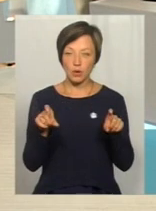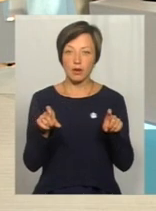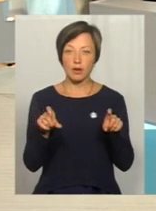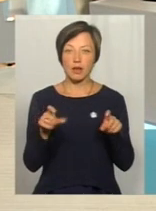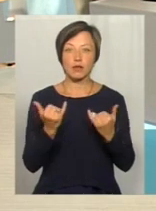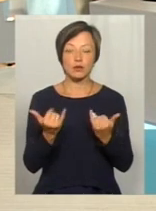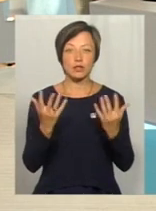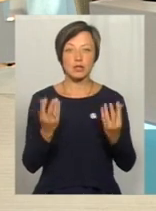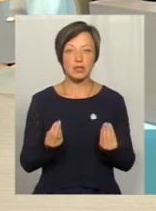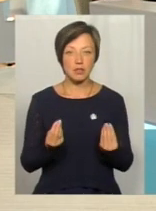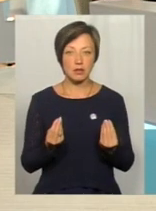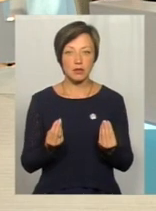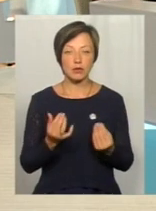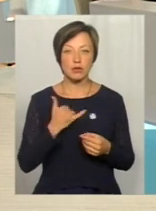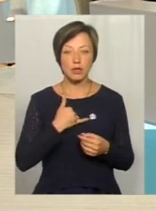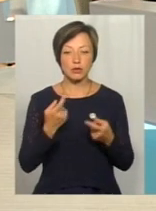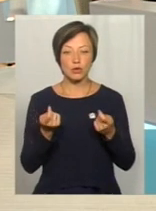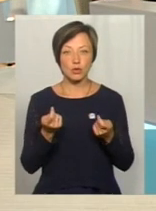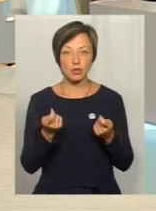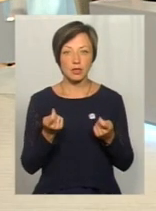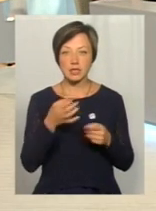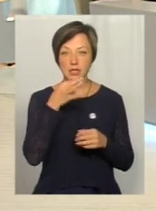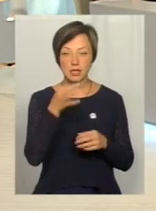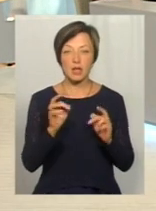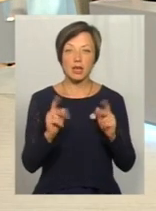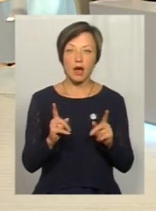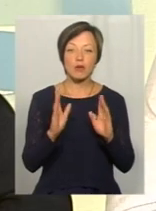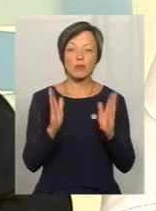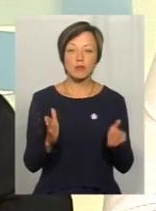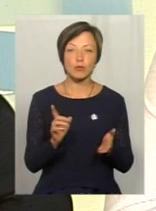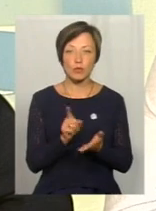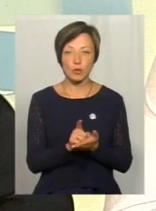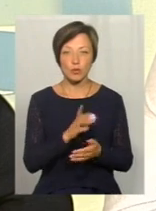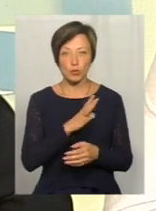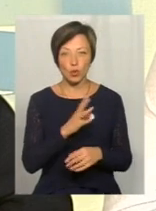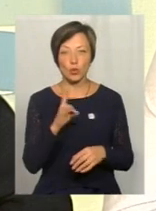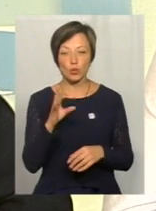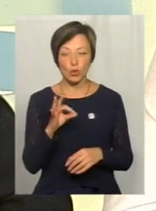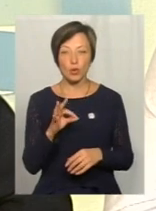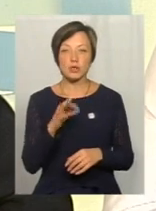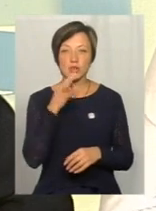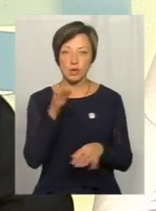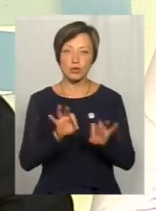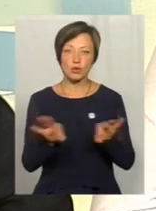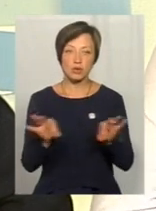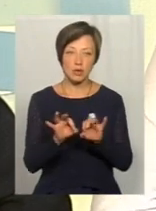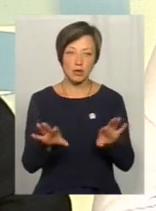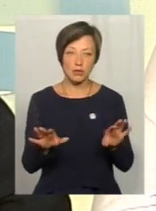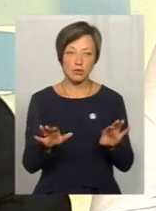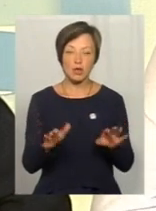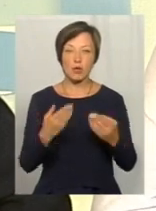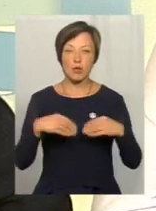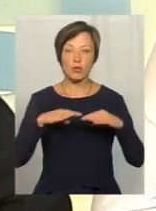На сьогоднішній день до нас, як би трошки не сказали, як воно, що воно має бути, але ж таки, я думаю, що десь скажуть, розкажуть. Нам